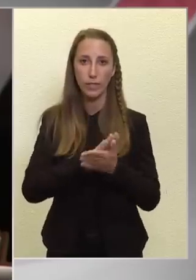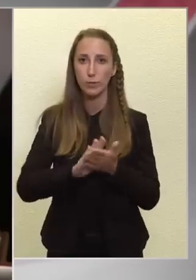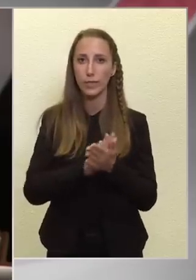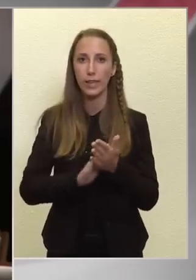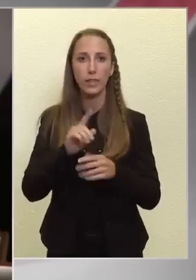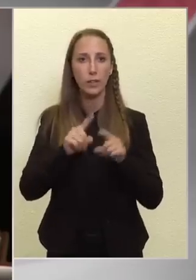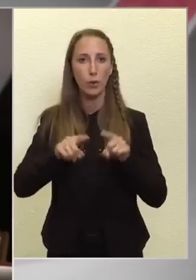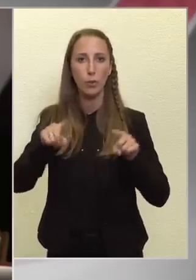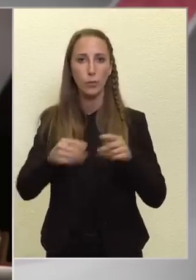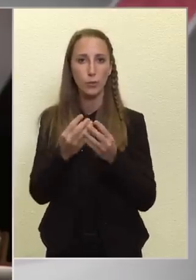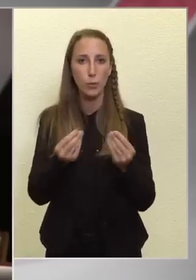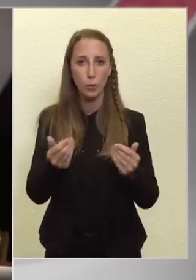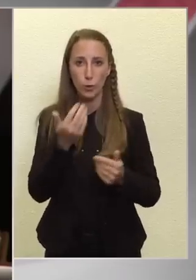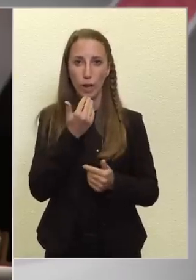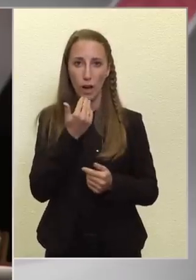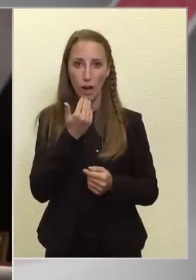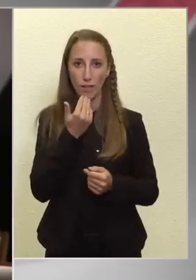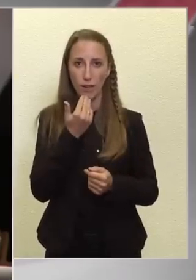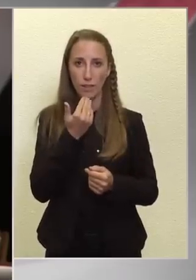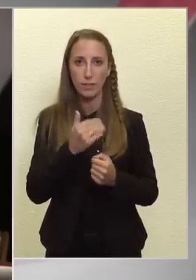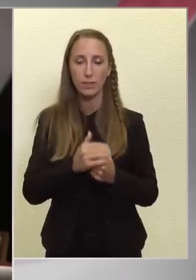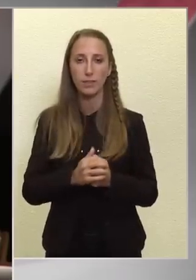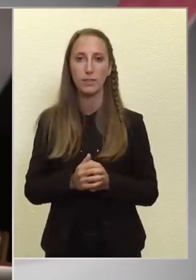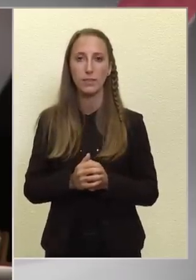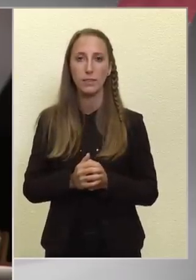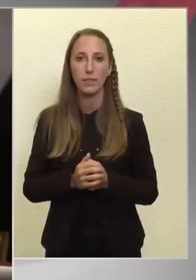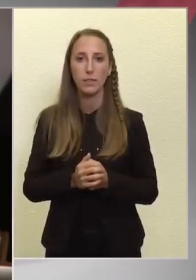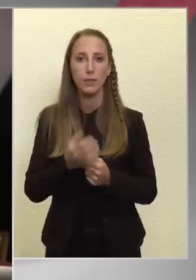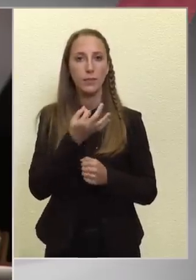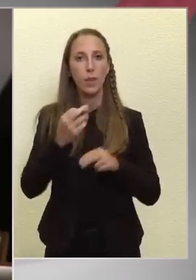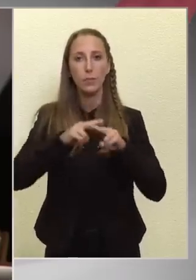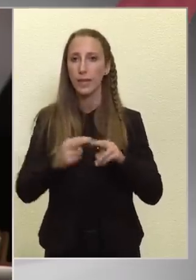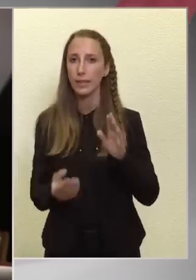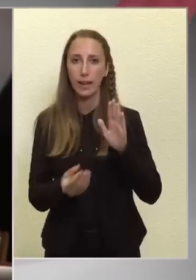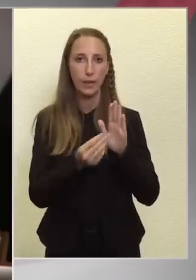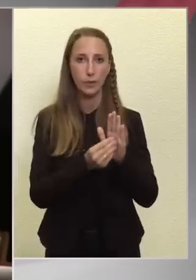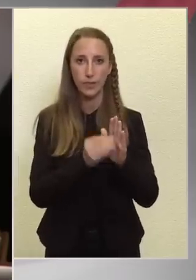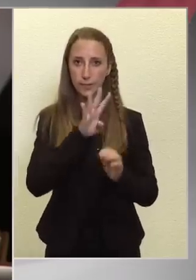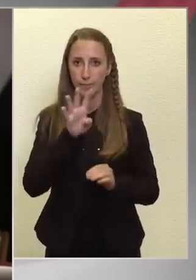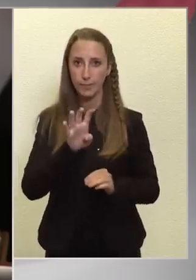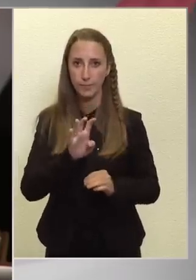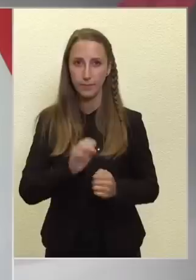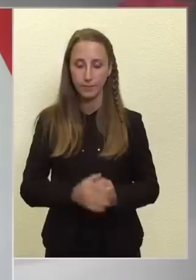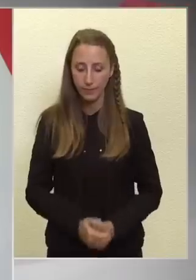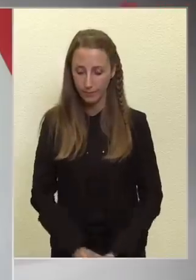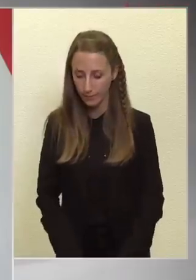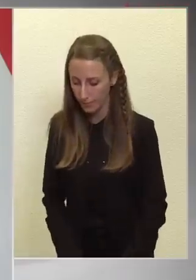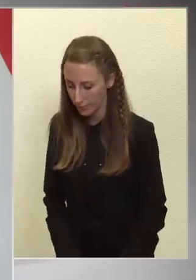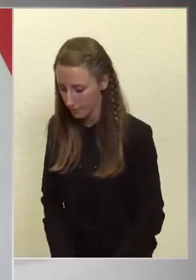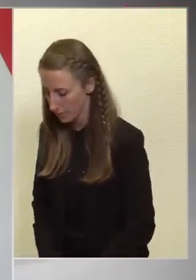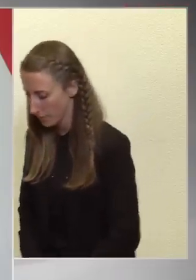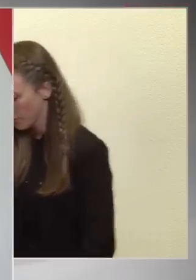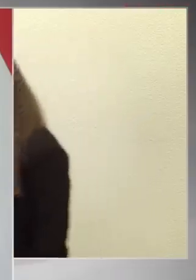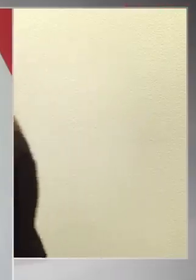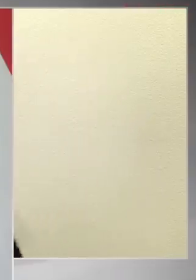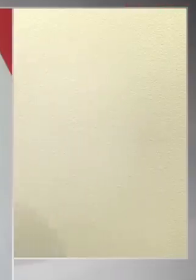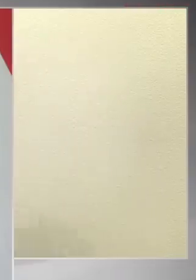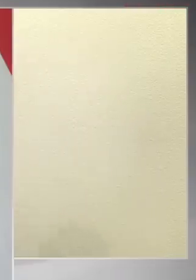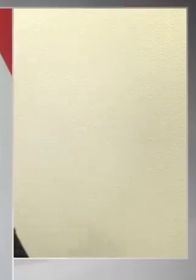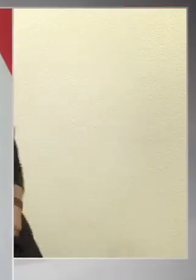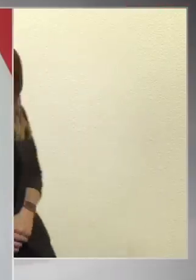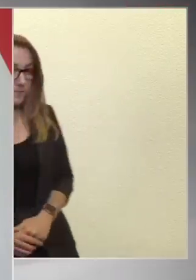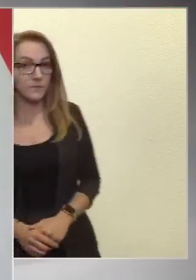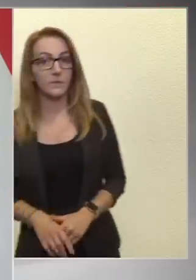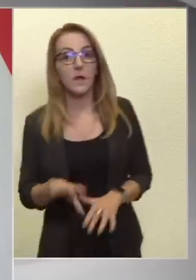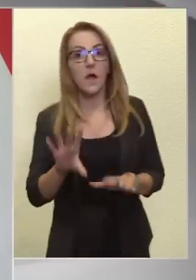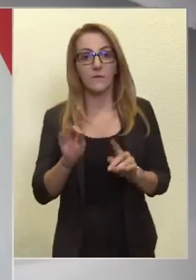különböző módon akarnak napirendre kerülni. Azt a választók döntik el, hogy ennek